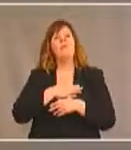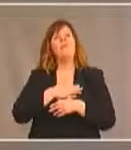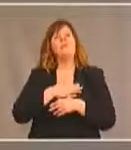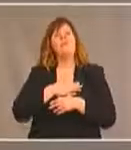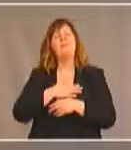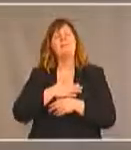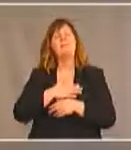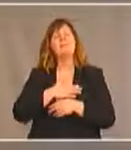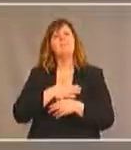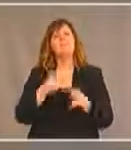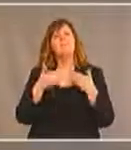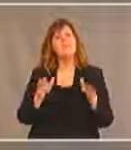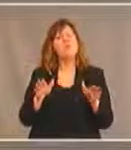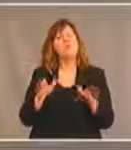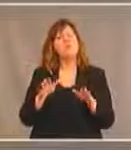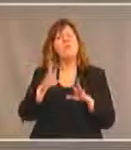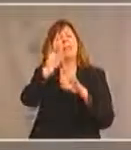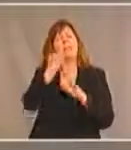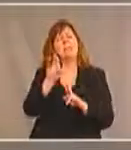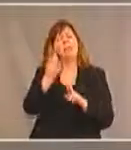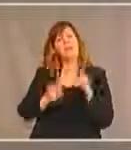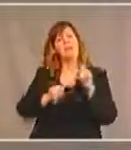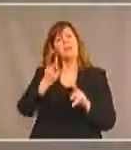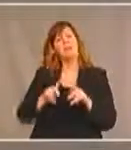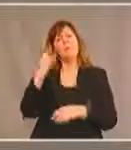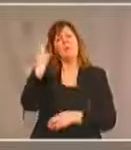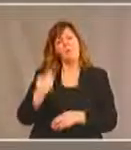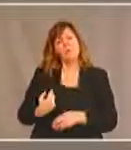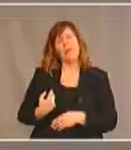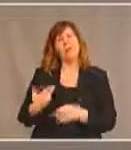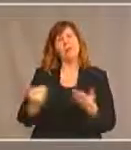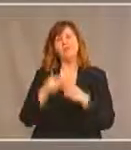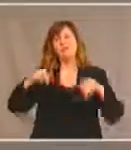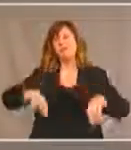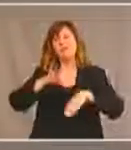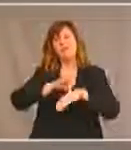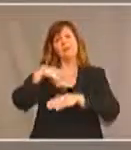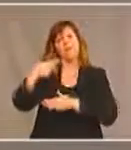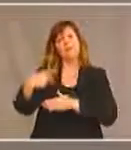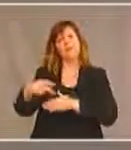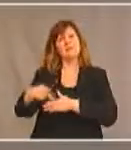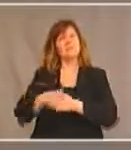mentionner le peuple algonquin puisque nous sommes sur leur territoire